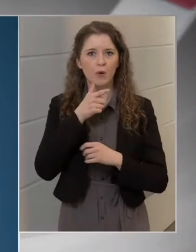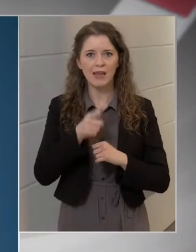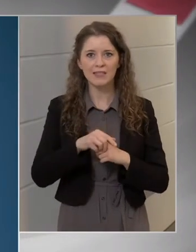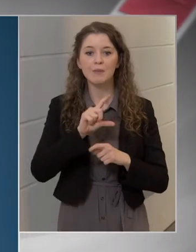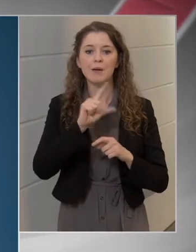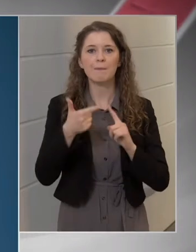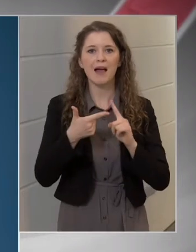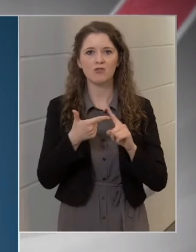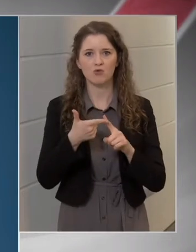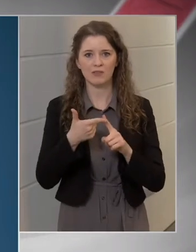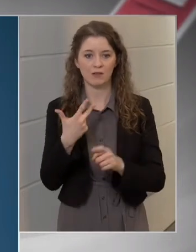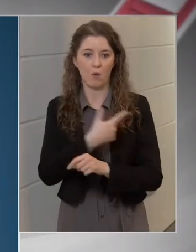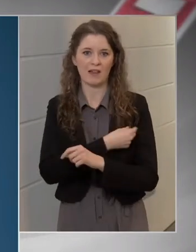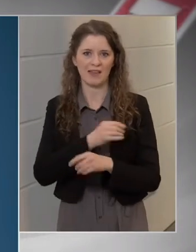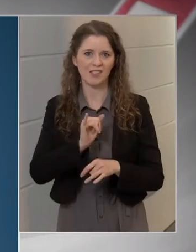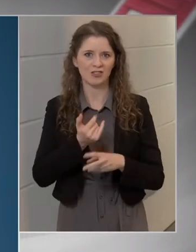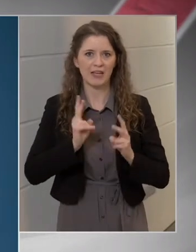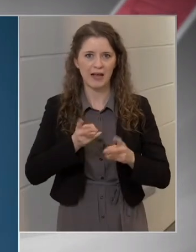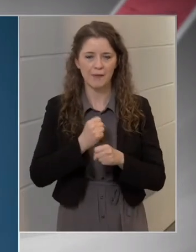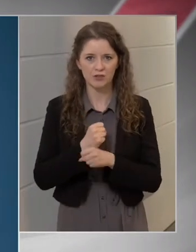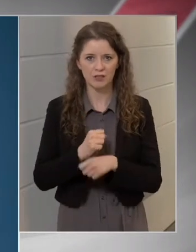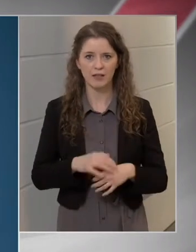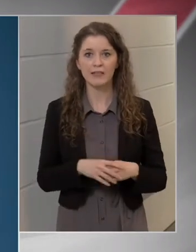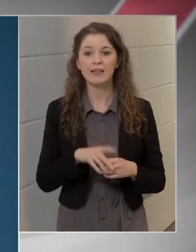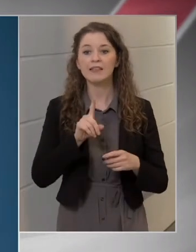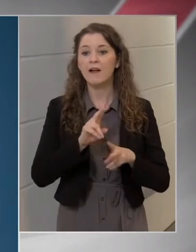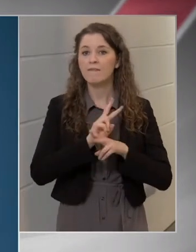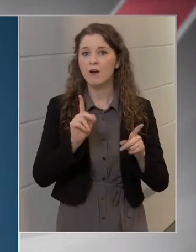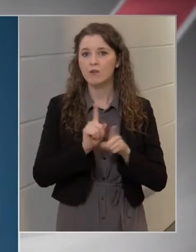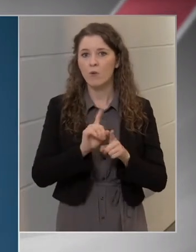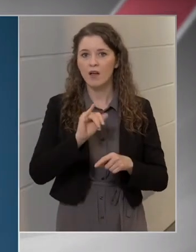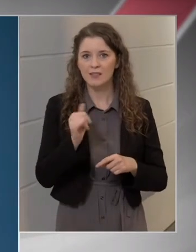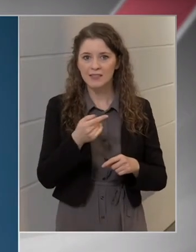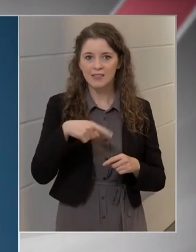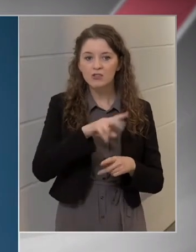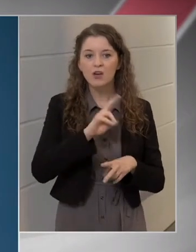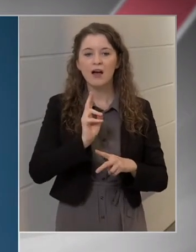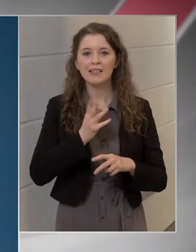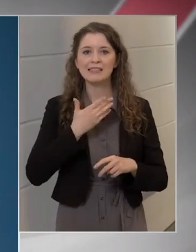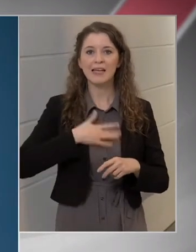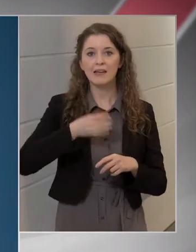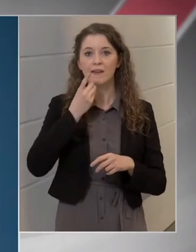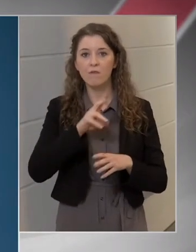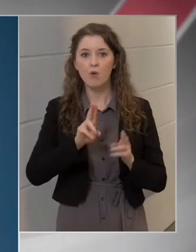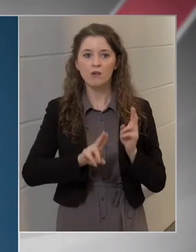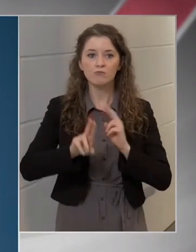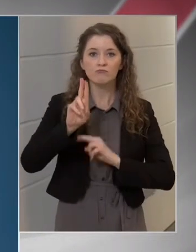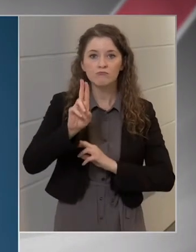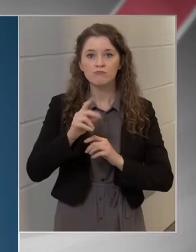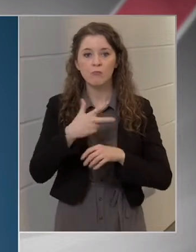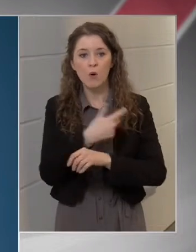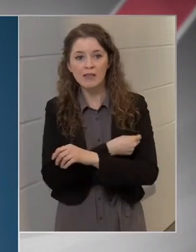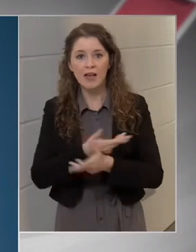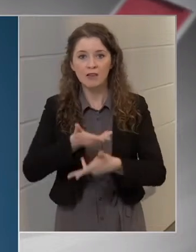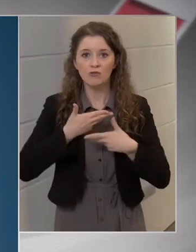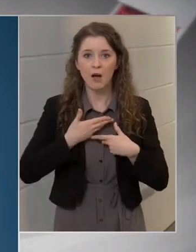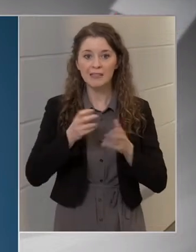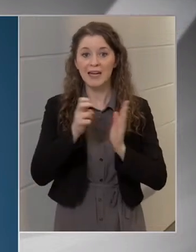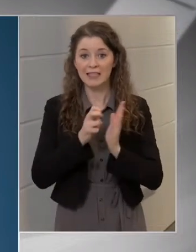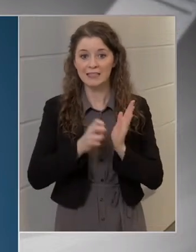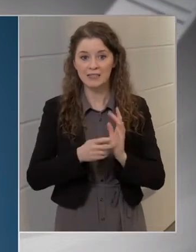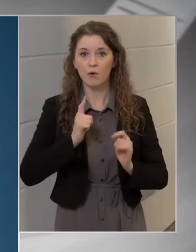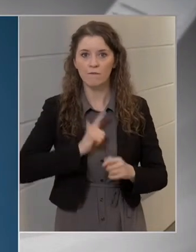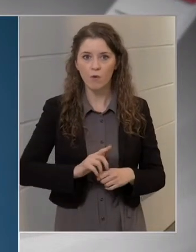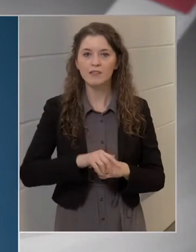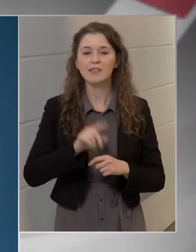oltásokat is el kell végezni, de olyanok is vannak, akik szerettek volna oltakozni, regisztráltak is, de az